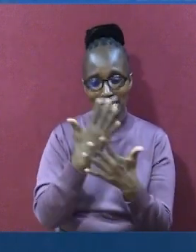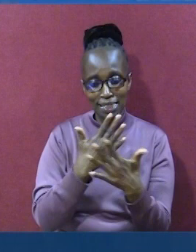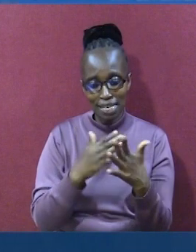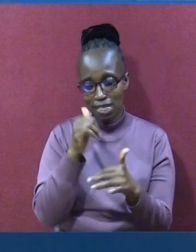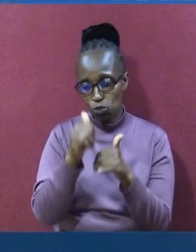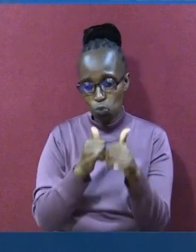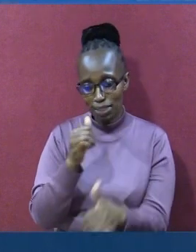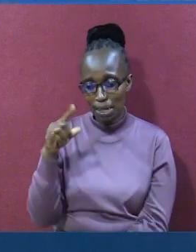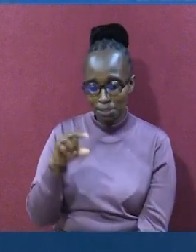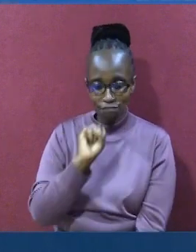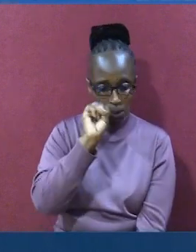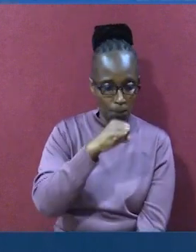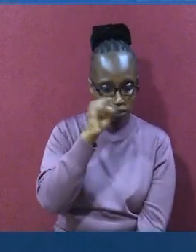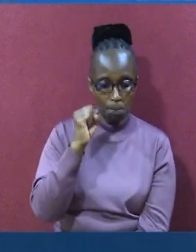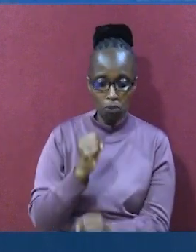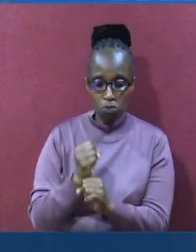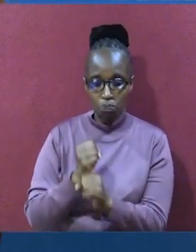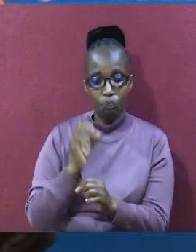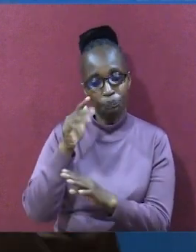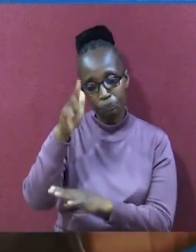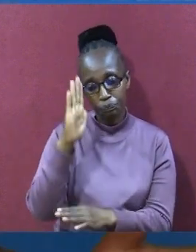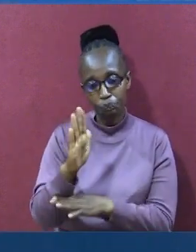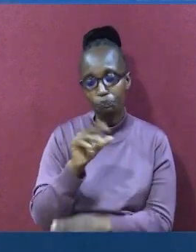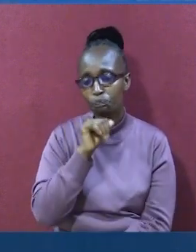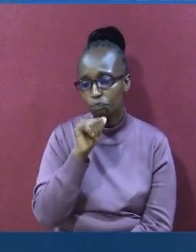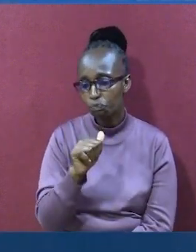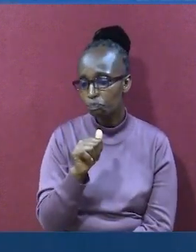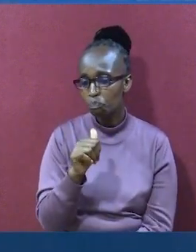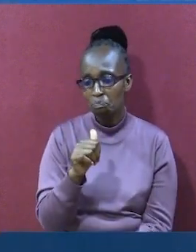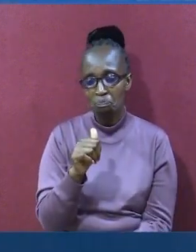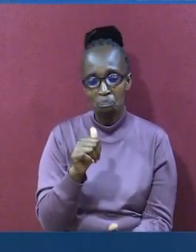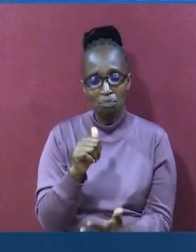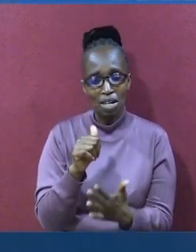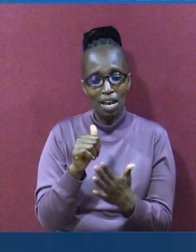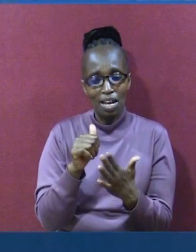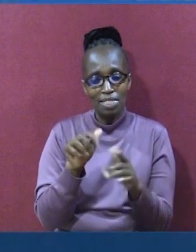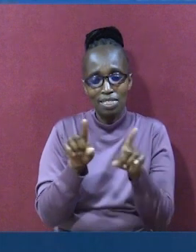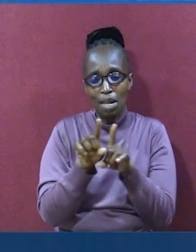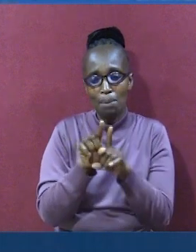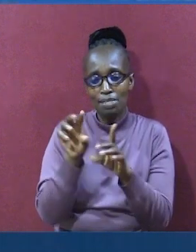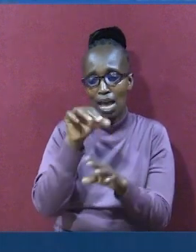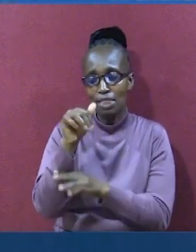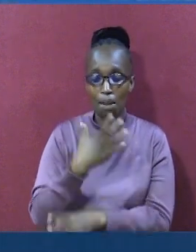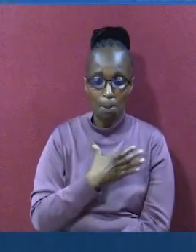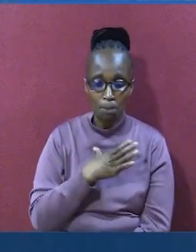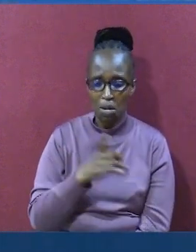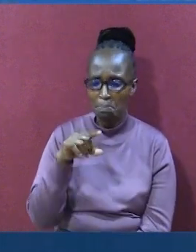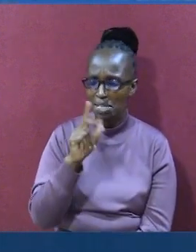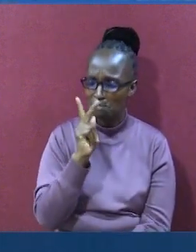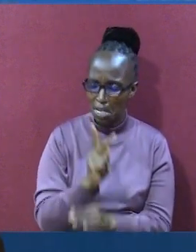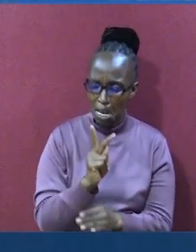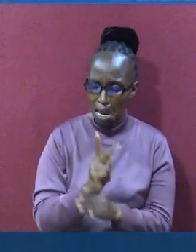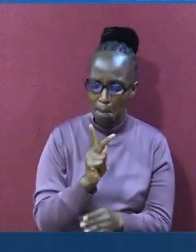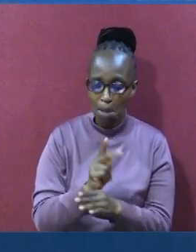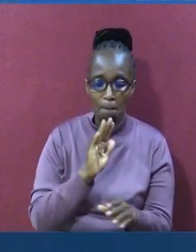he cannot do. Our God is not like any other human being. He is a God of promise. He keeps